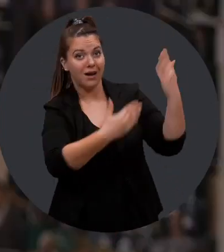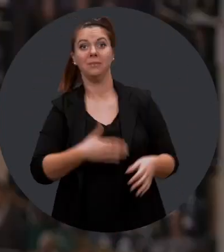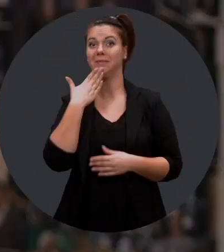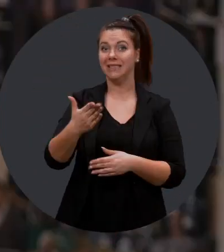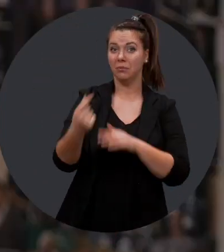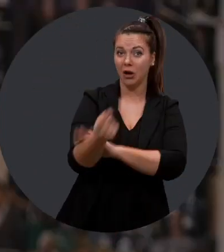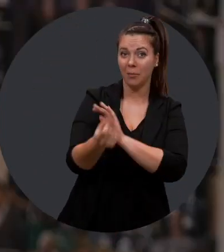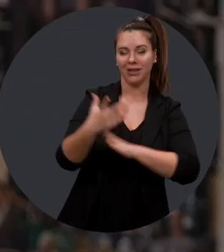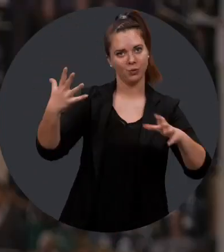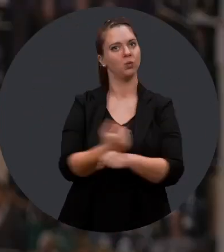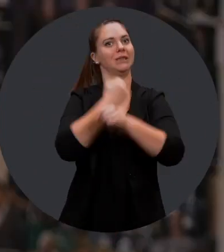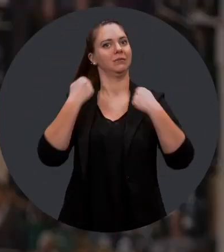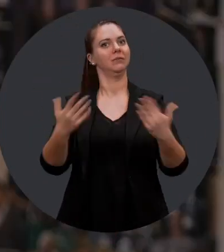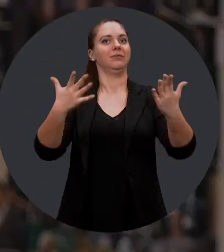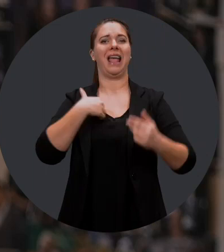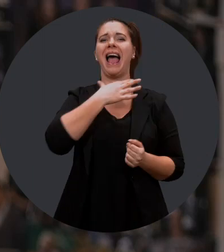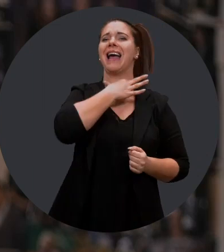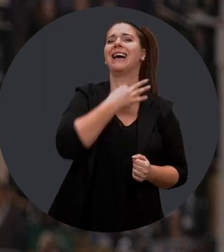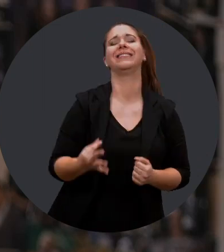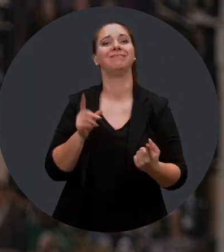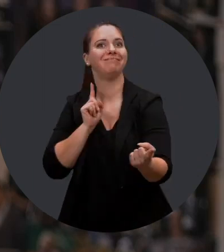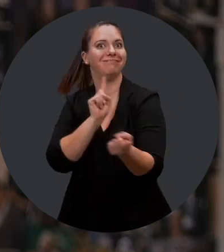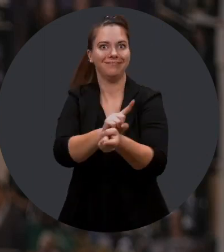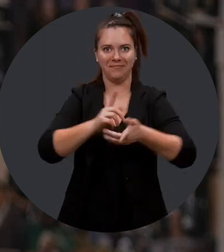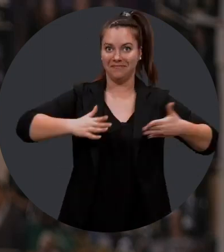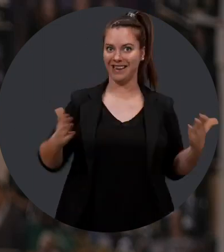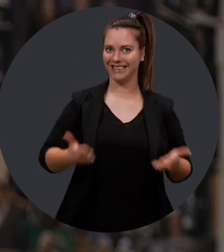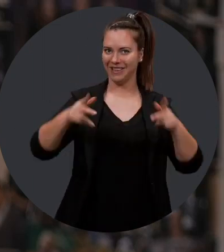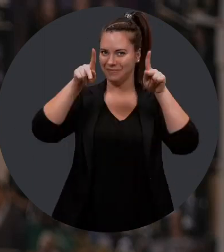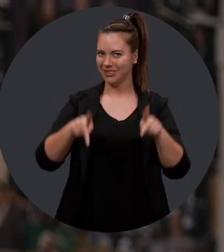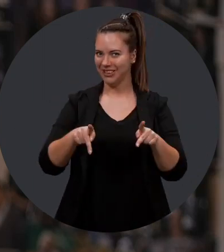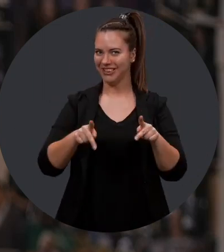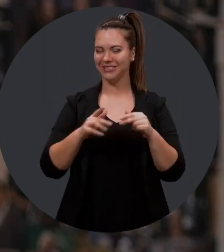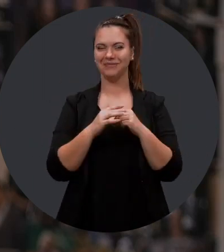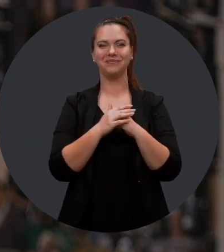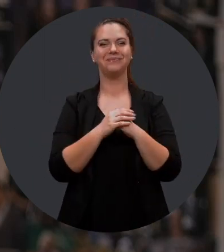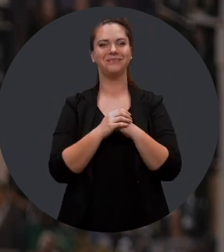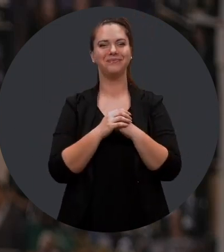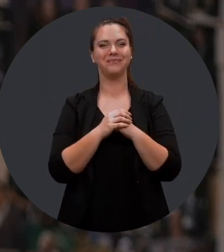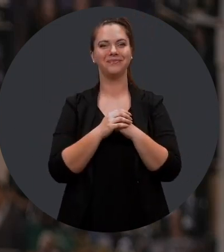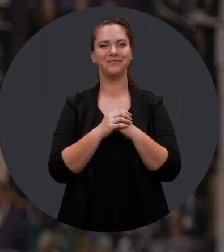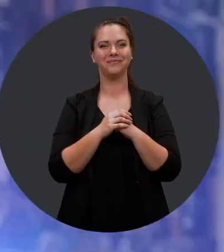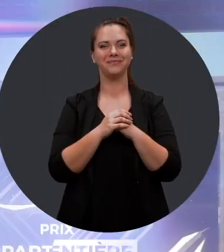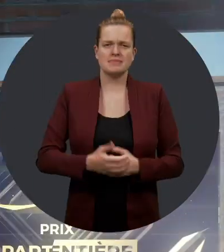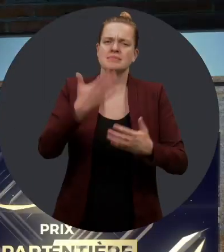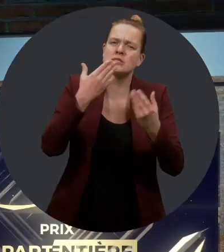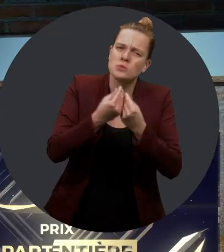Merci à l'OPHQ et au gouvernement qui rendent possible cet événement. Hâte de vous retrouver en présentiel.